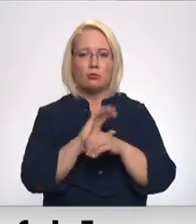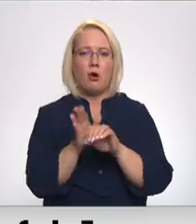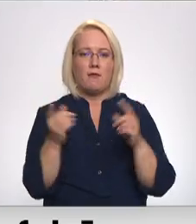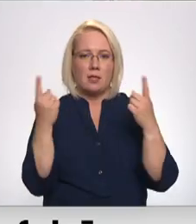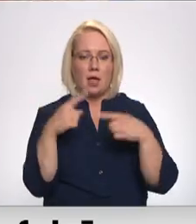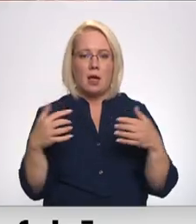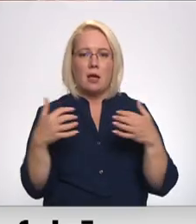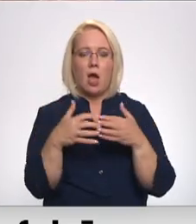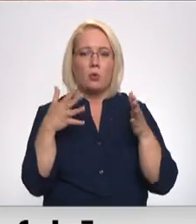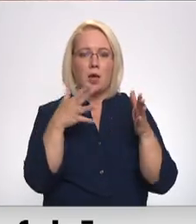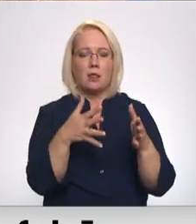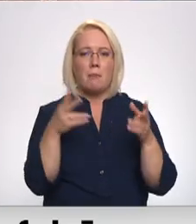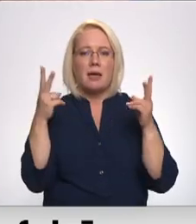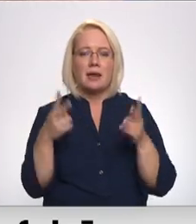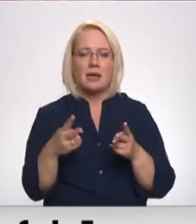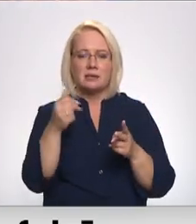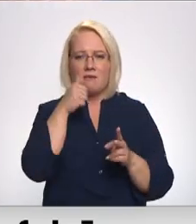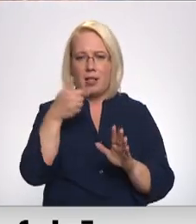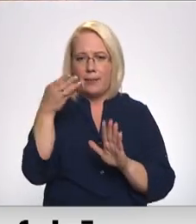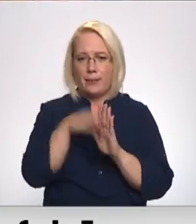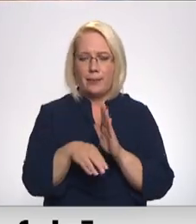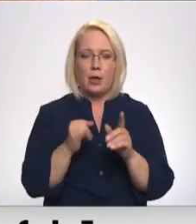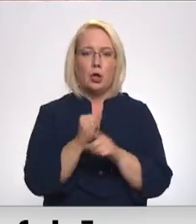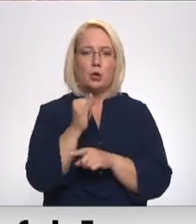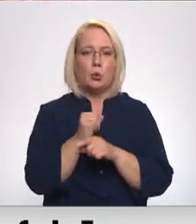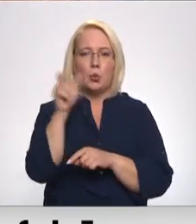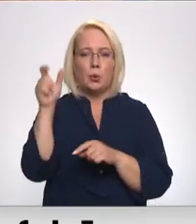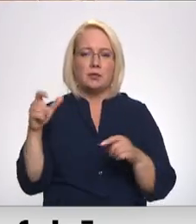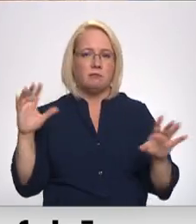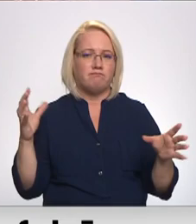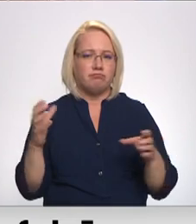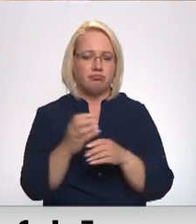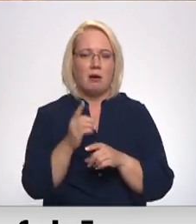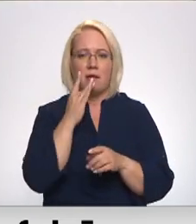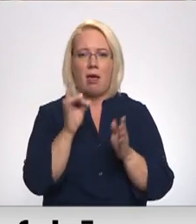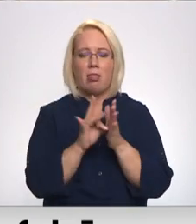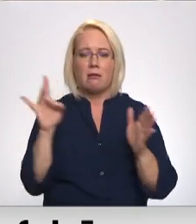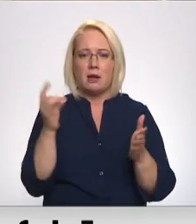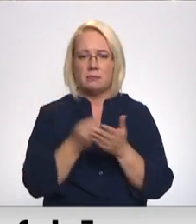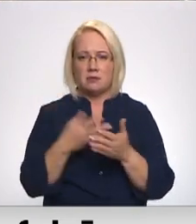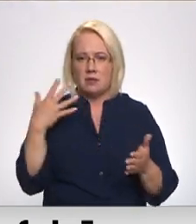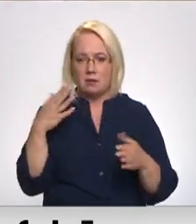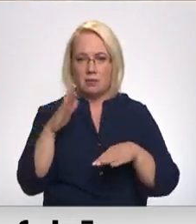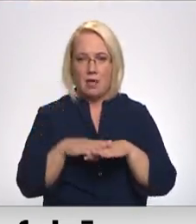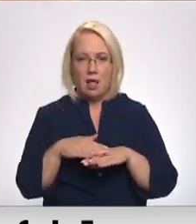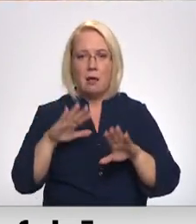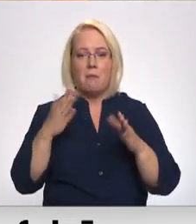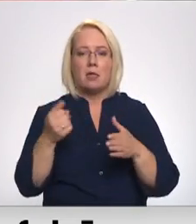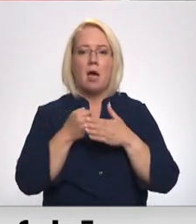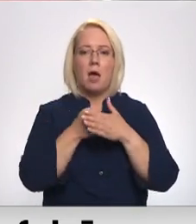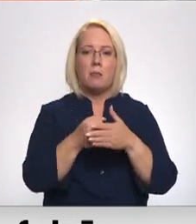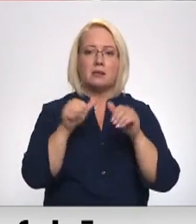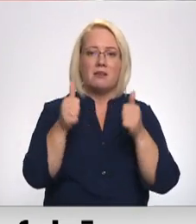Kā arī ietekmē krīze padziļinājusies gan turistu skaita apsīkuma, gan enerģijas resursu dārdzības dēļ. Taču atbalsta